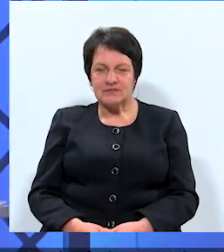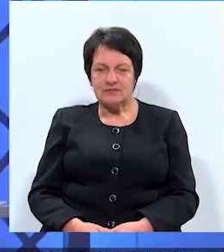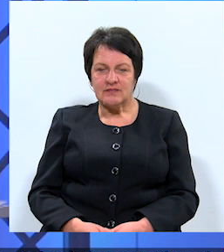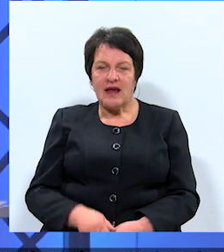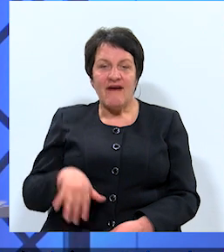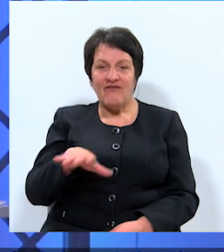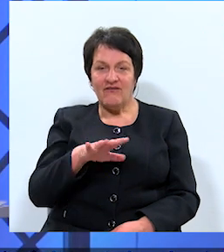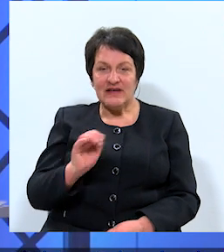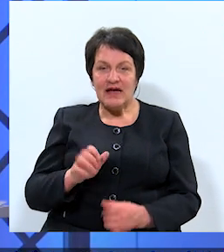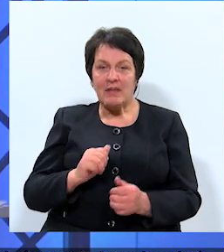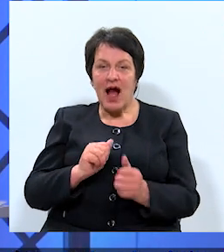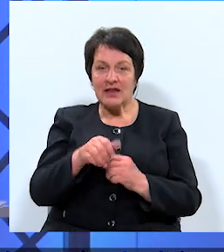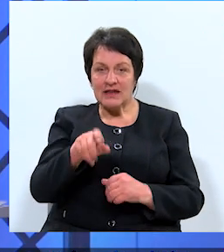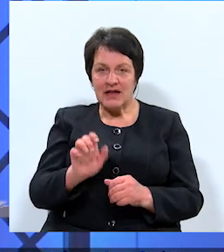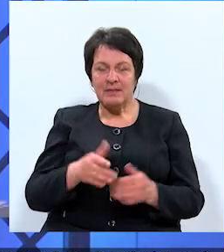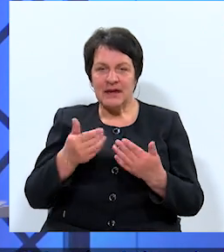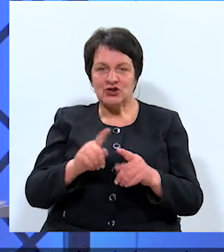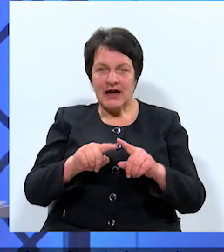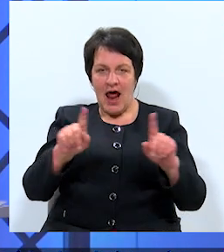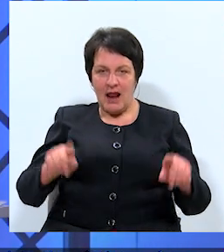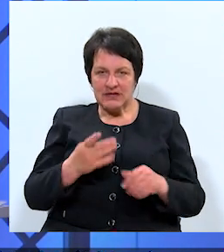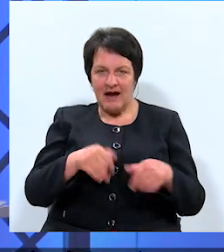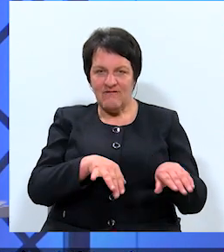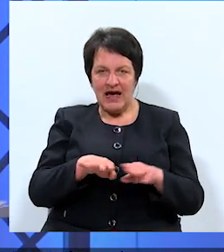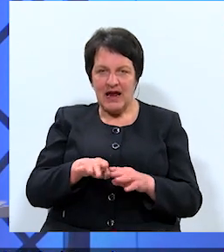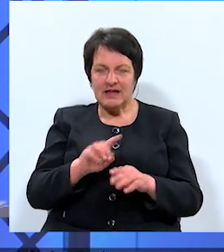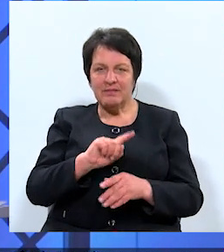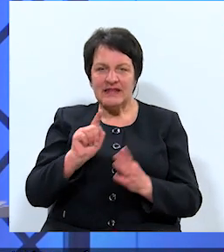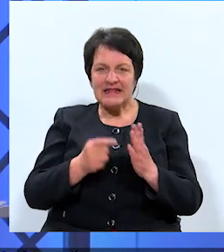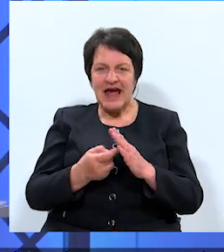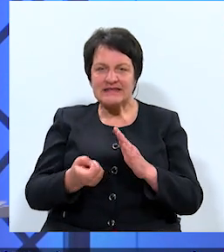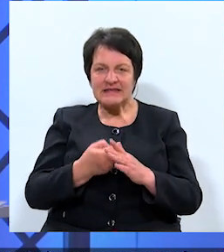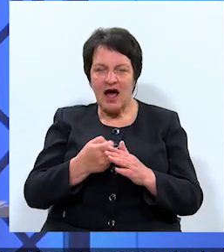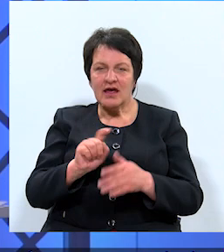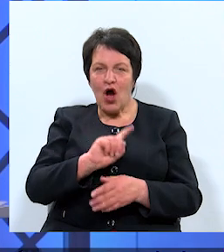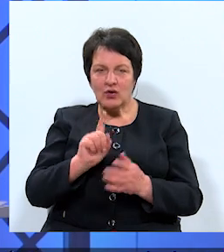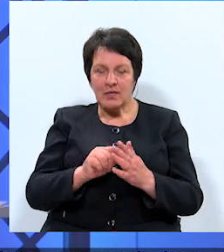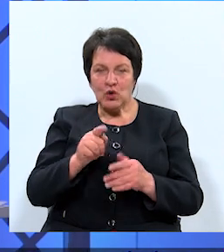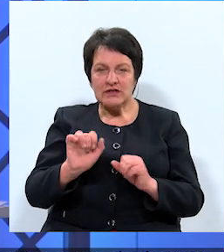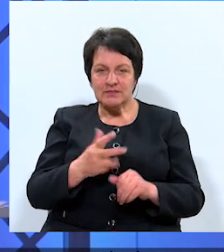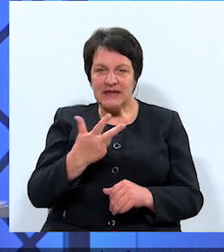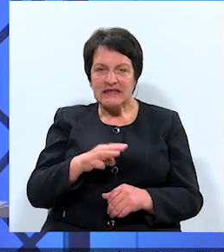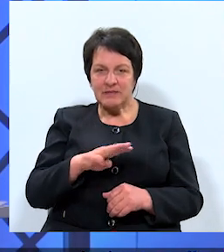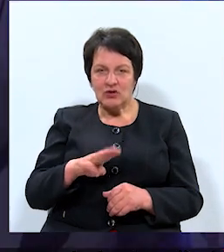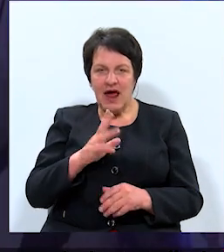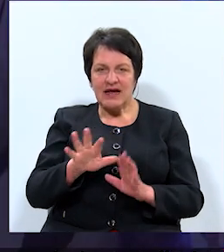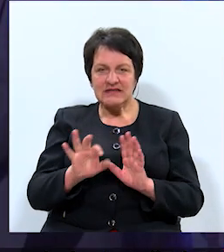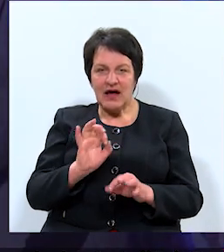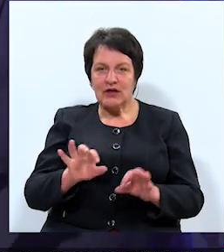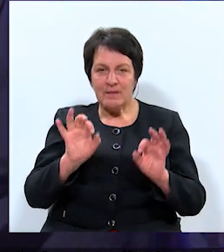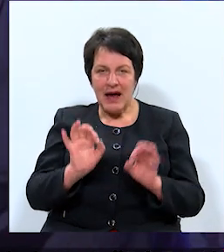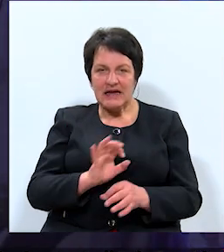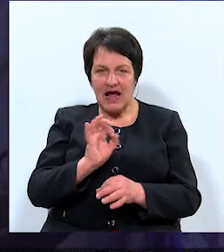Visiem kandidātiem priekšā ir lapas ar vienādiem testa jautājumiem. Jūs rīcībā trīs minūtes, lai izvēlētos pareizās